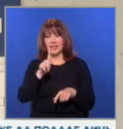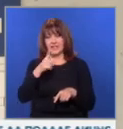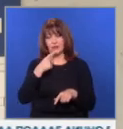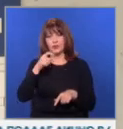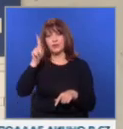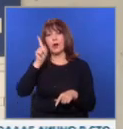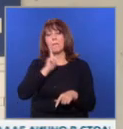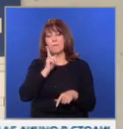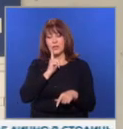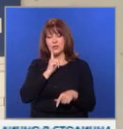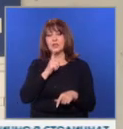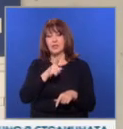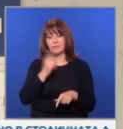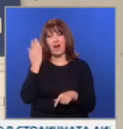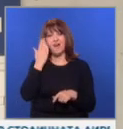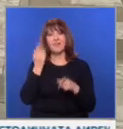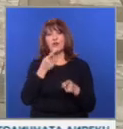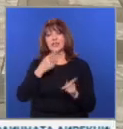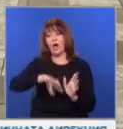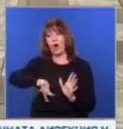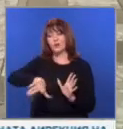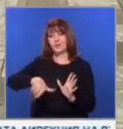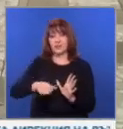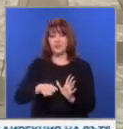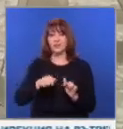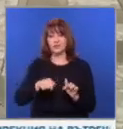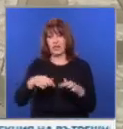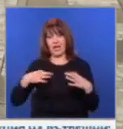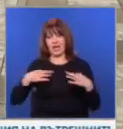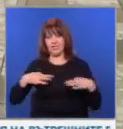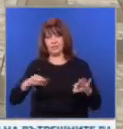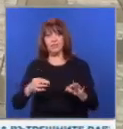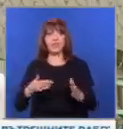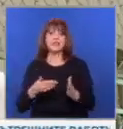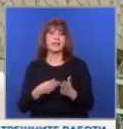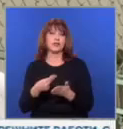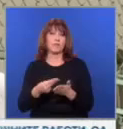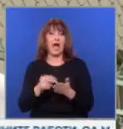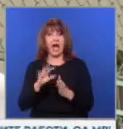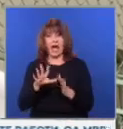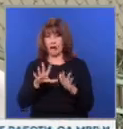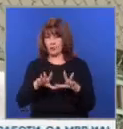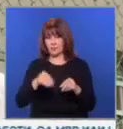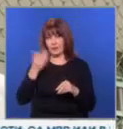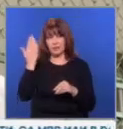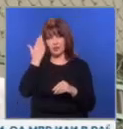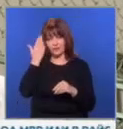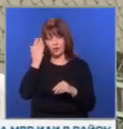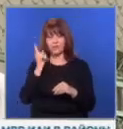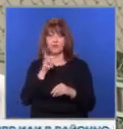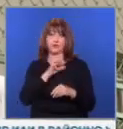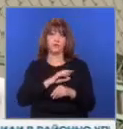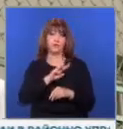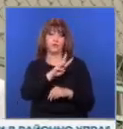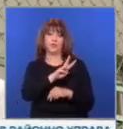с повдигнати обвинения за отвличане, но в момента е на свобода срещу подписка. Ако бъде признат за виновен, може да получи от 3 до 10 години